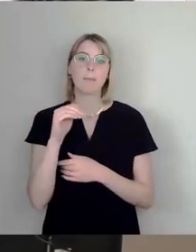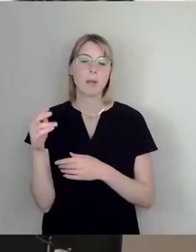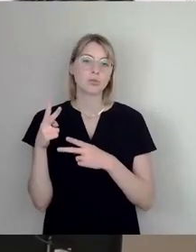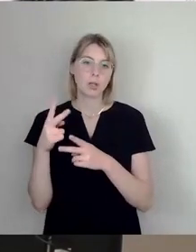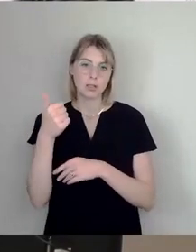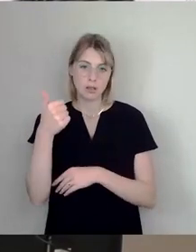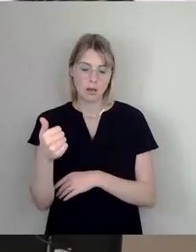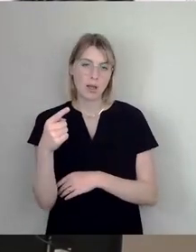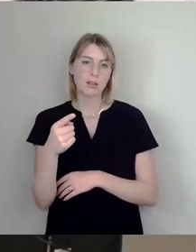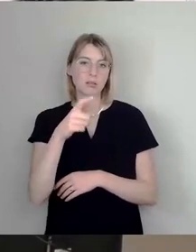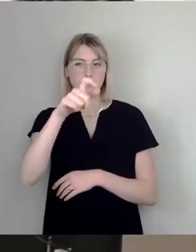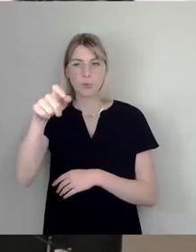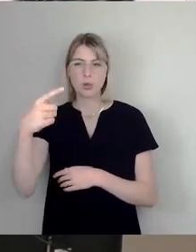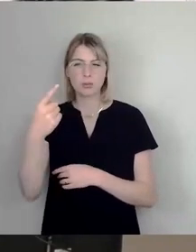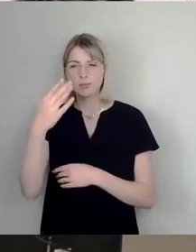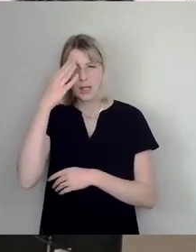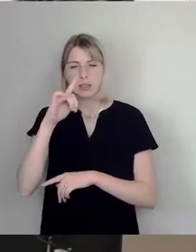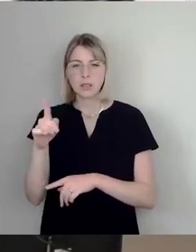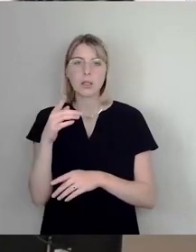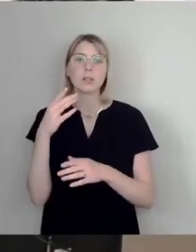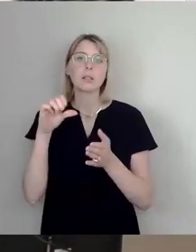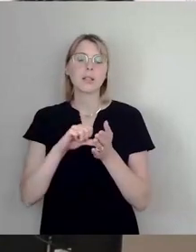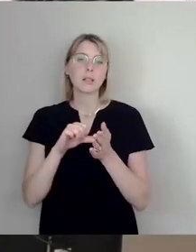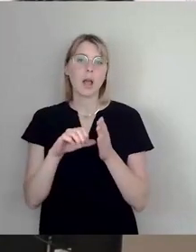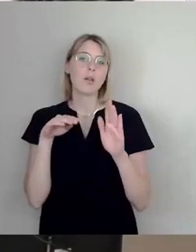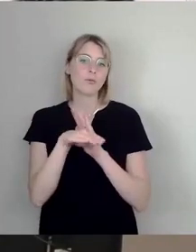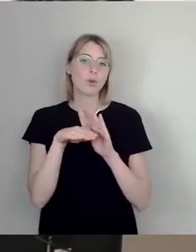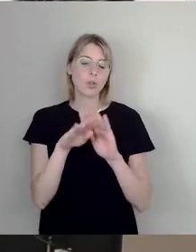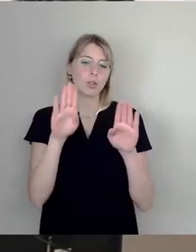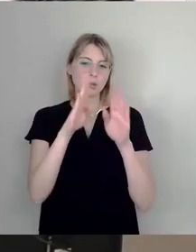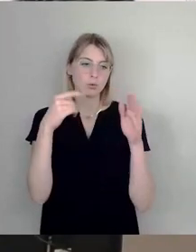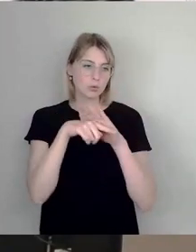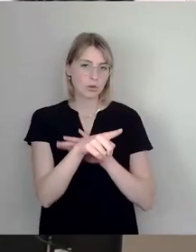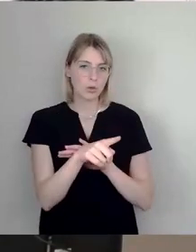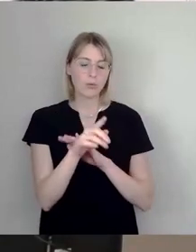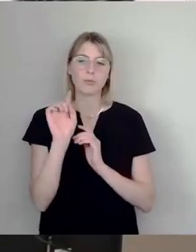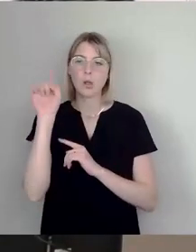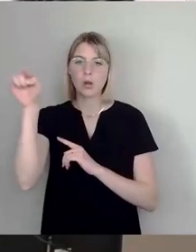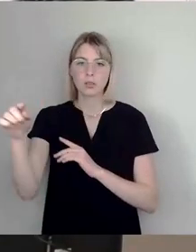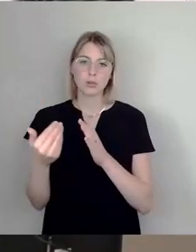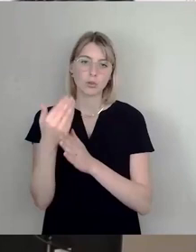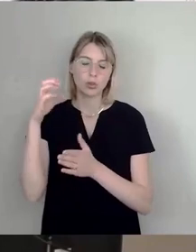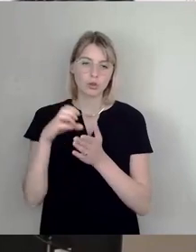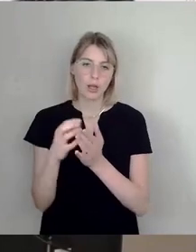das ist eine zentrale Flüchtlingsunterkunft in der äußeren Neustadt im Industriegebiet.